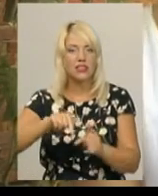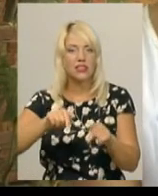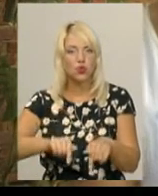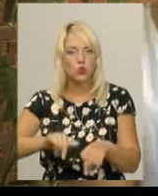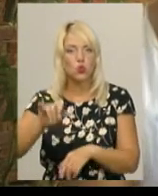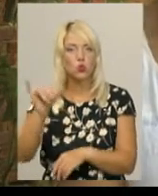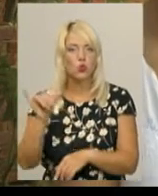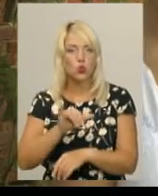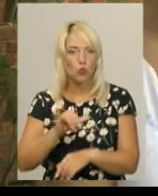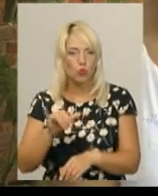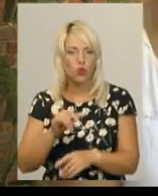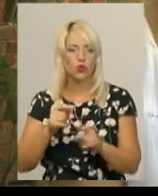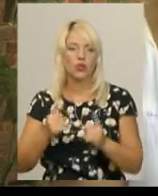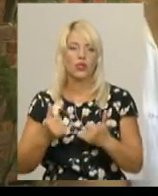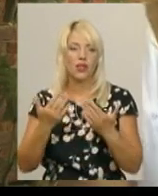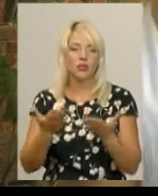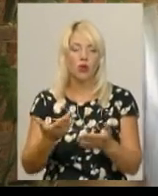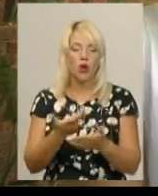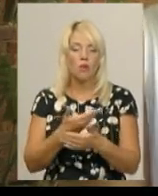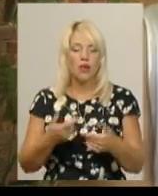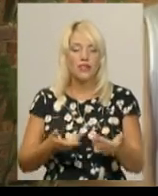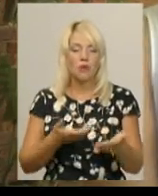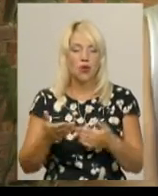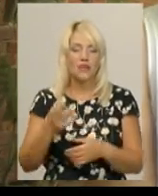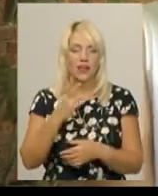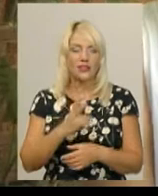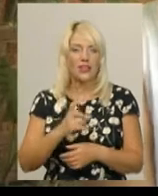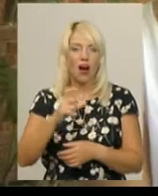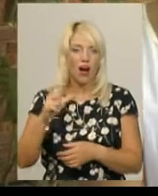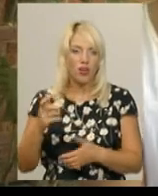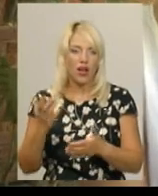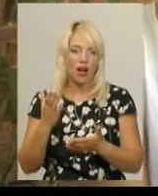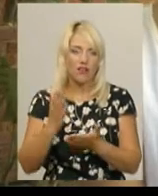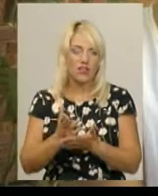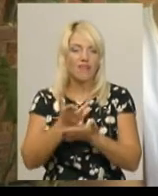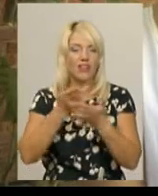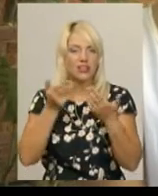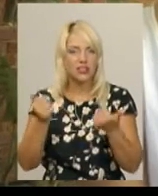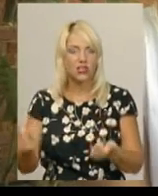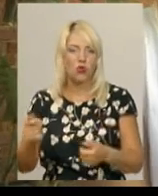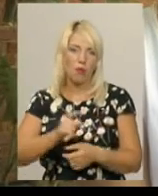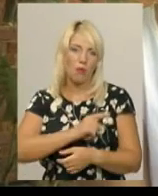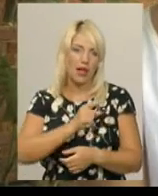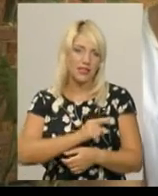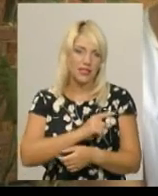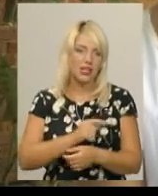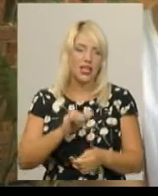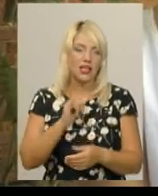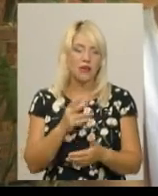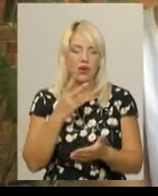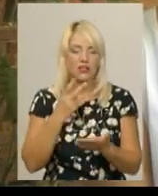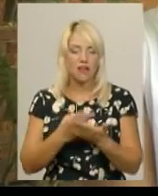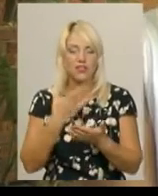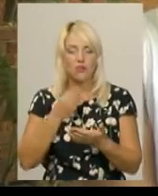для цього ми запросили Надію Храмову, яка є визнаною майстриною саме даних технік, і вона представить не тільки своє